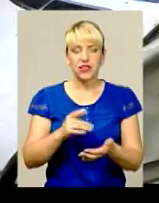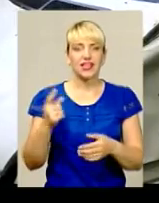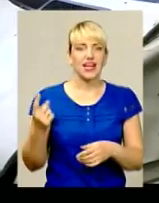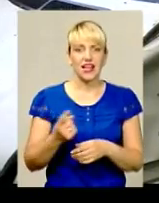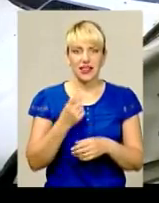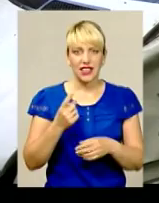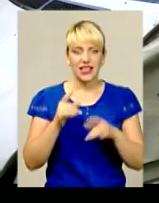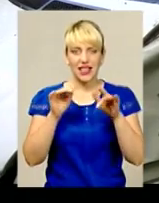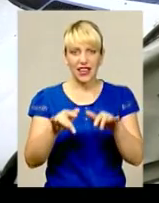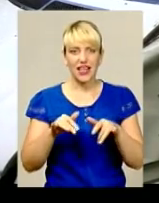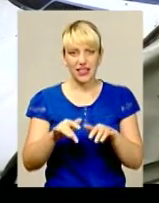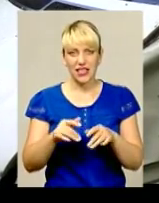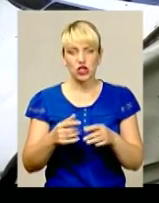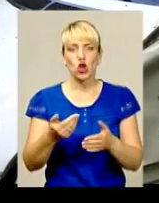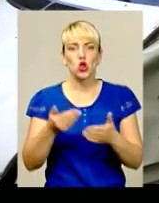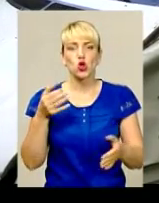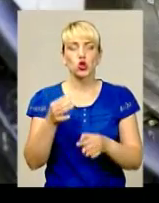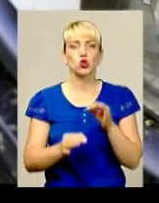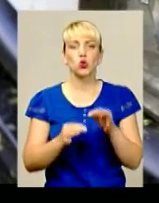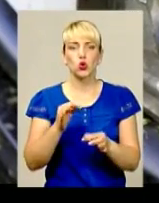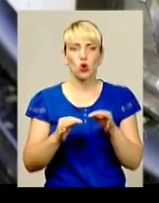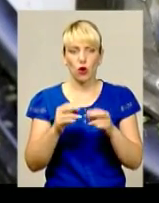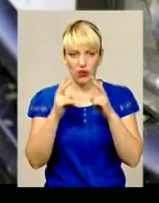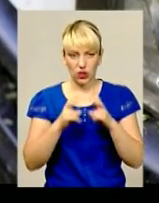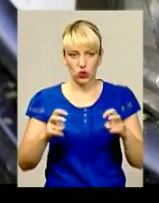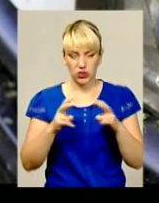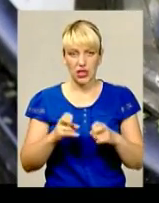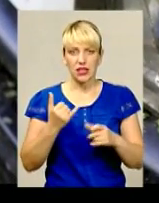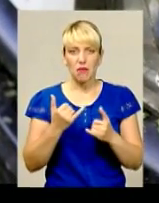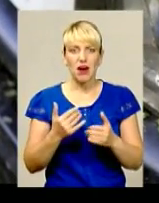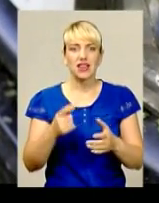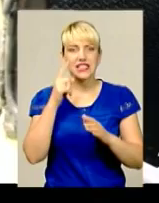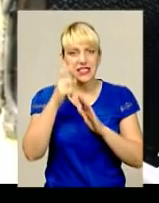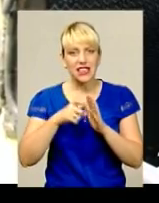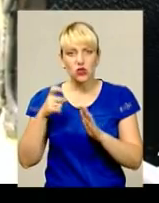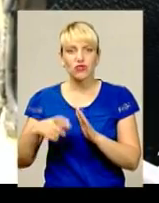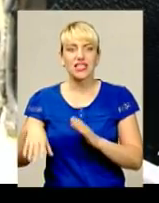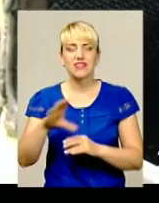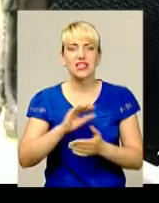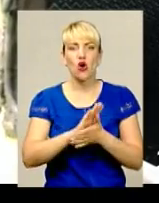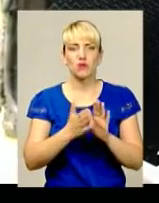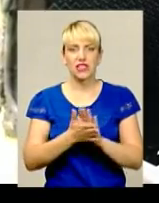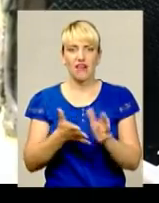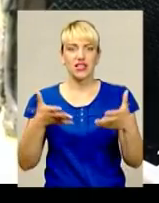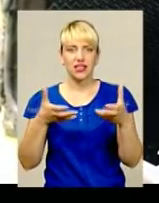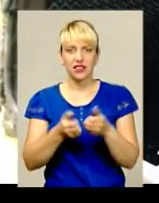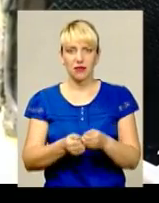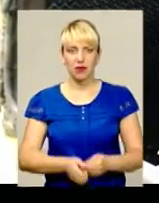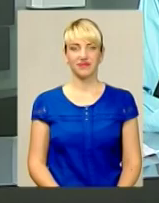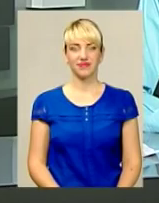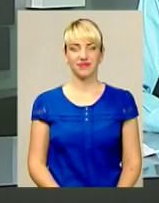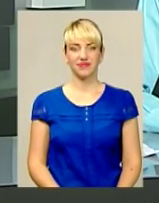досудових розслідувань. Наразі правоохоронці встановлюють усі обставини ДТП. Надія Драганчук, Дем'ян Цегольник для інформаційного випуску.